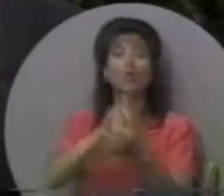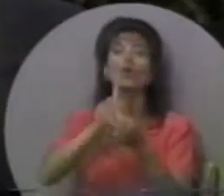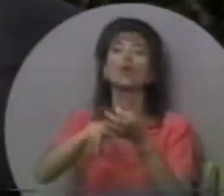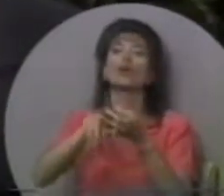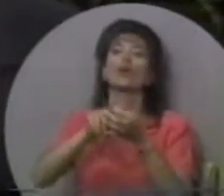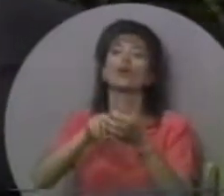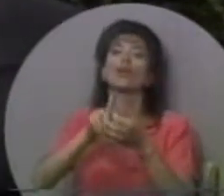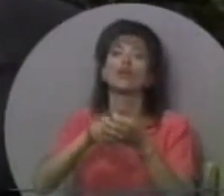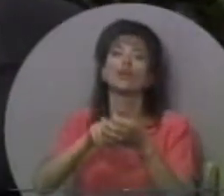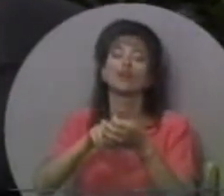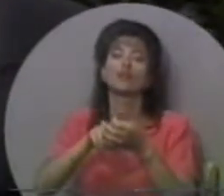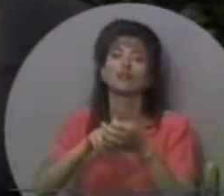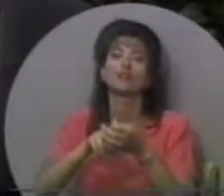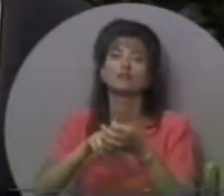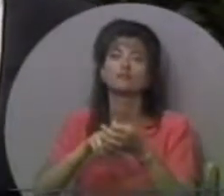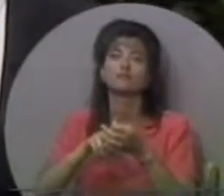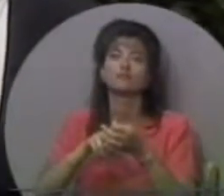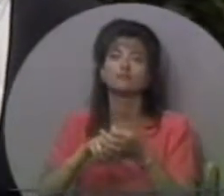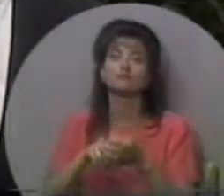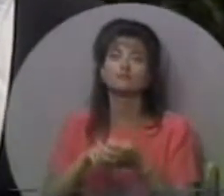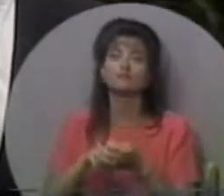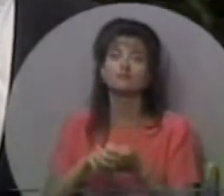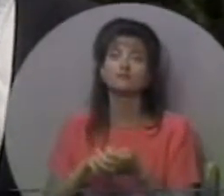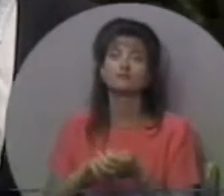життя, для Його сцілення, для Його влади,